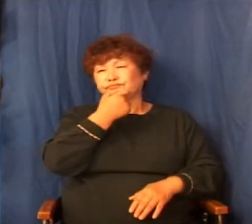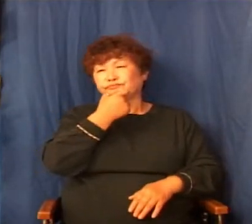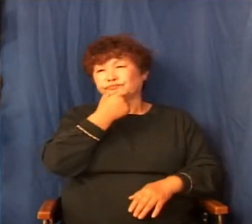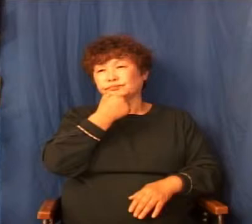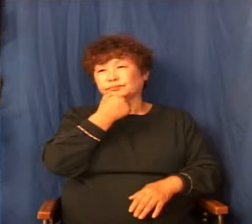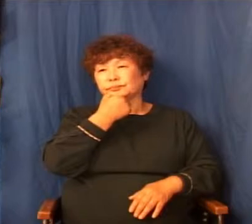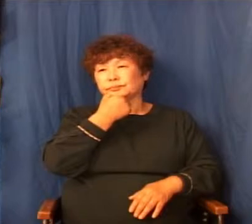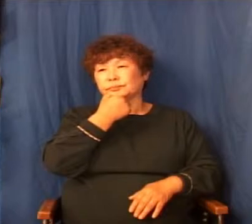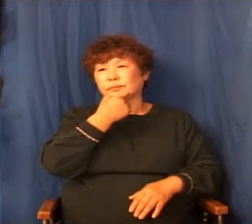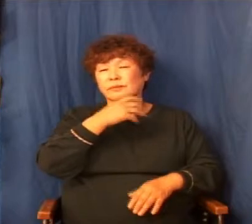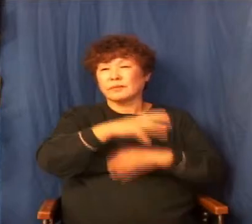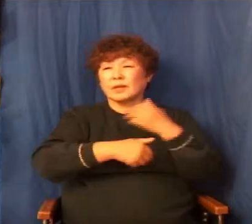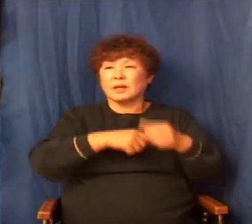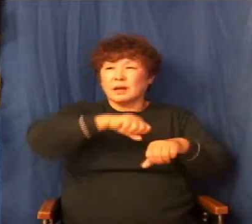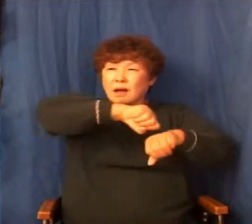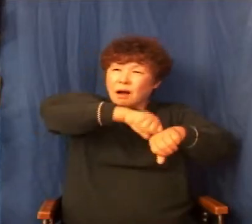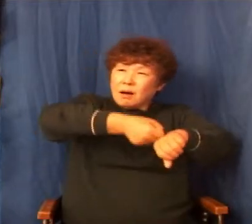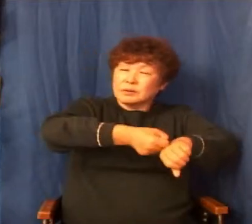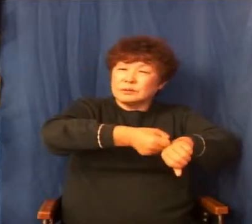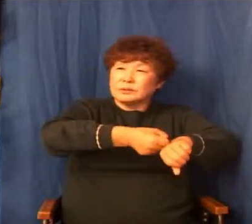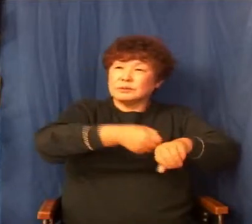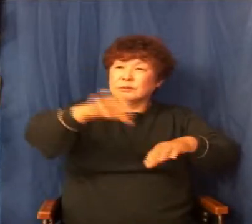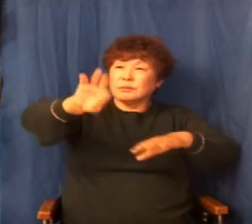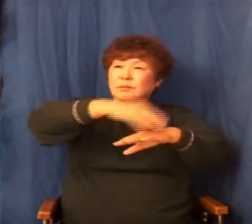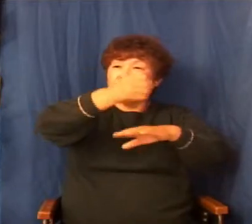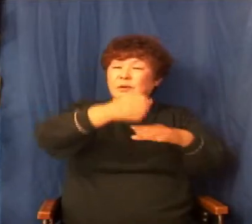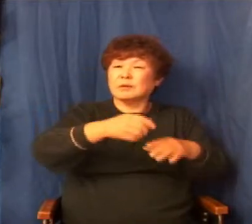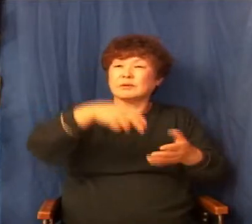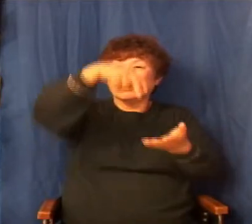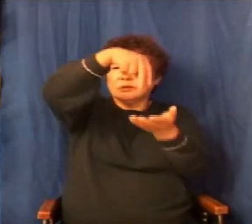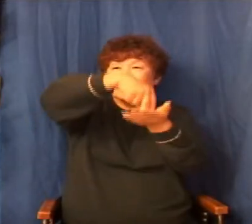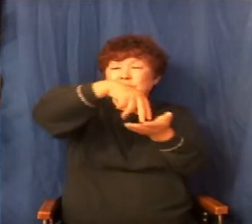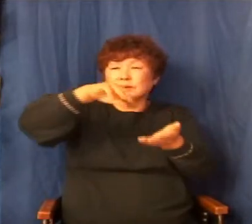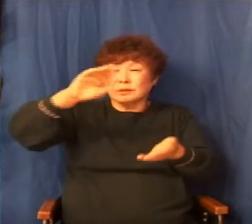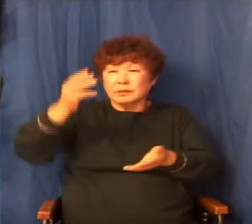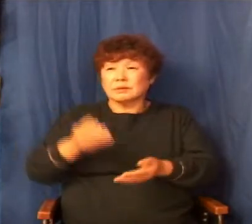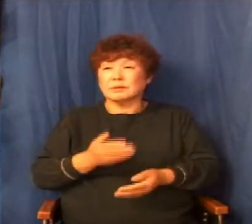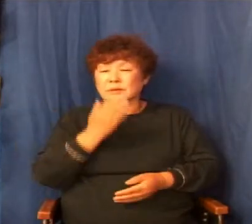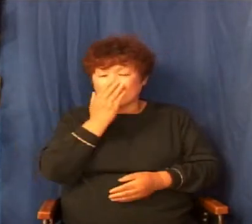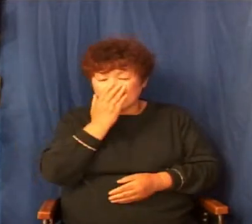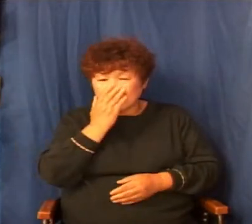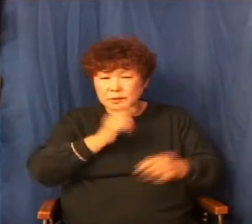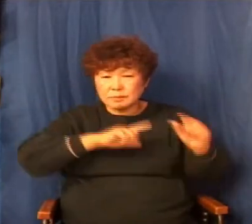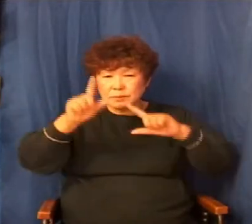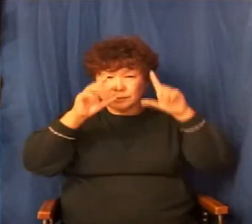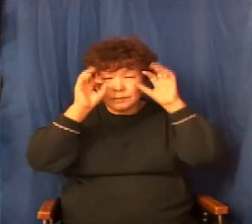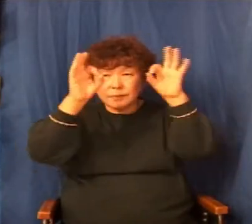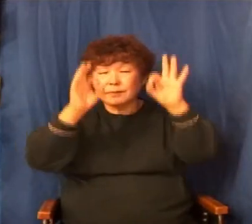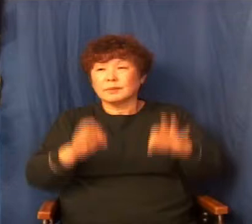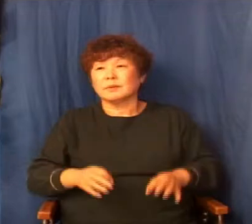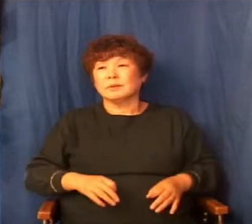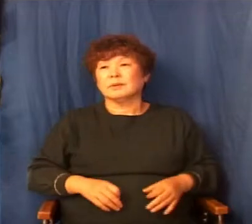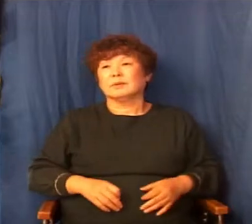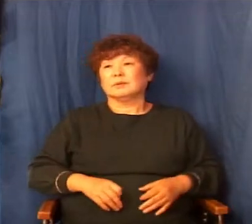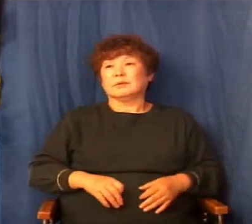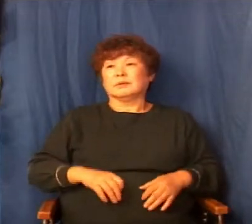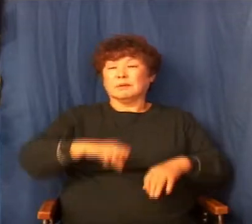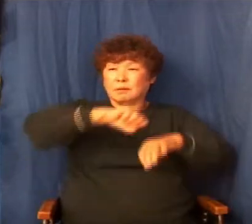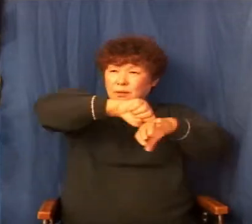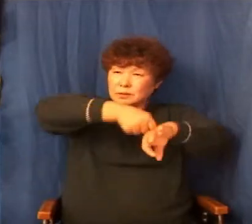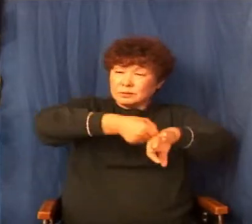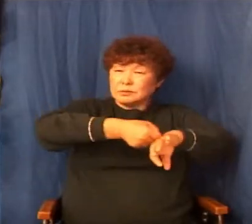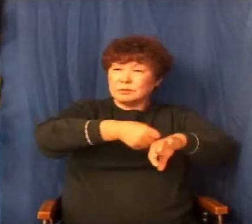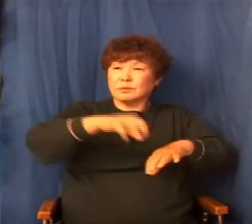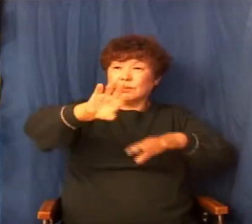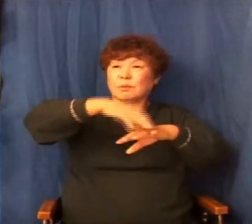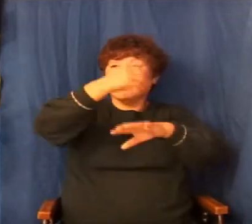억지로 세운 거잖아요. 억지로. 그의 겸손함을 보고 억지로 세웠단 말이에요. 그러나 나중에 보니까 그의